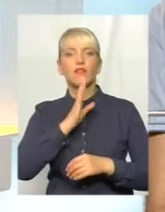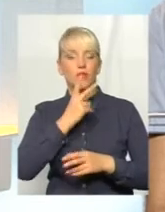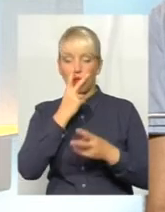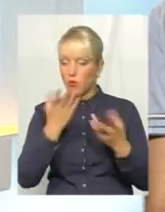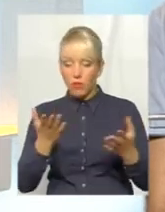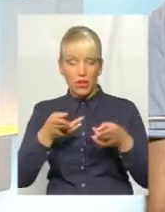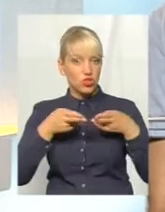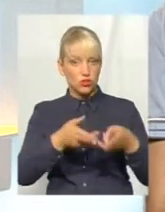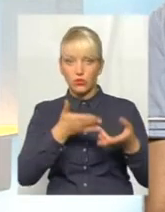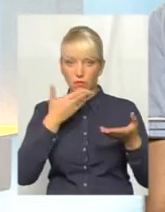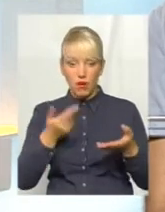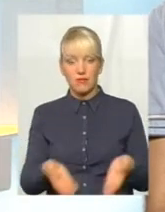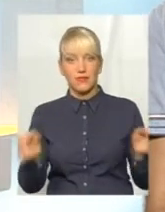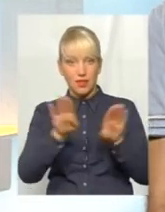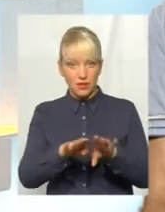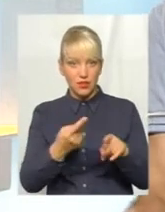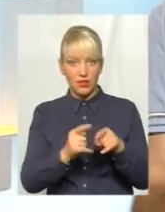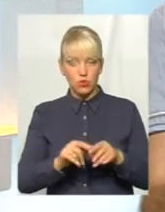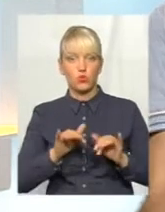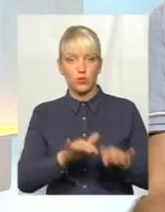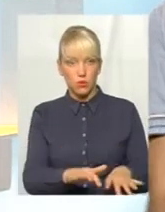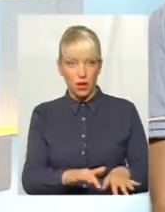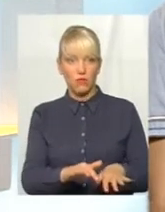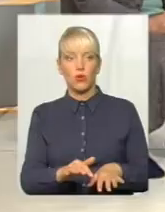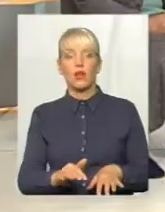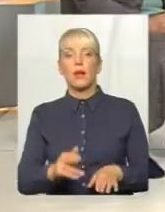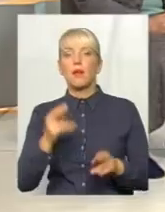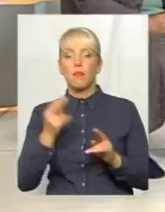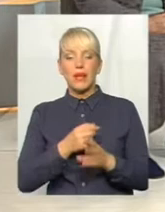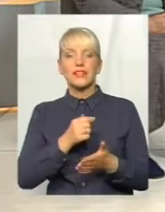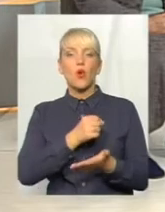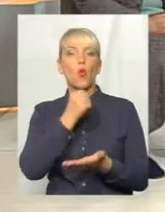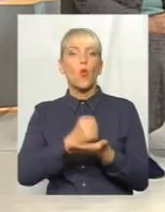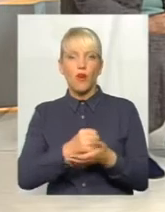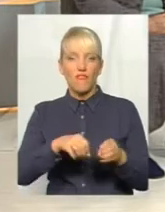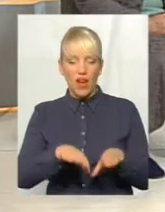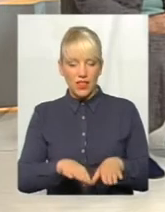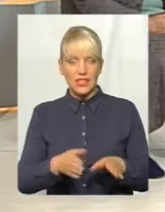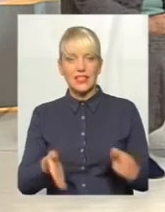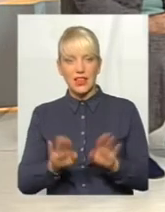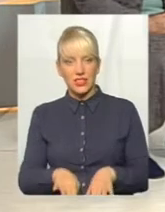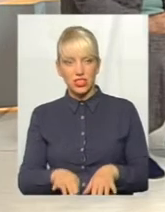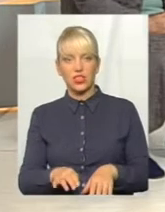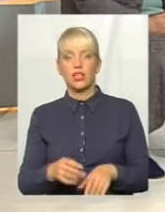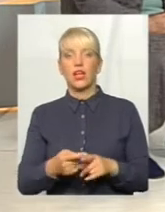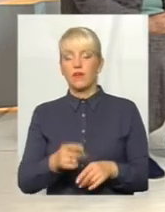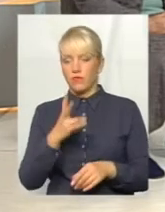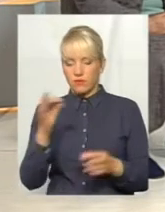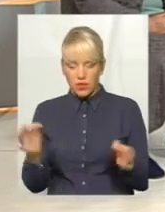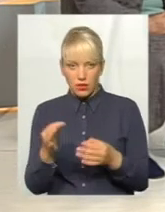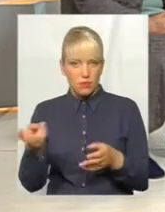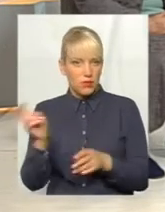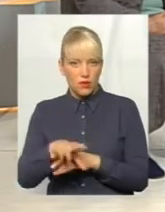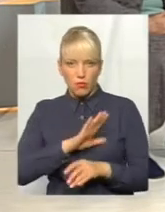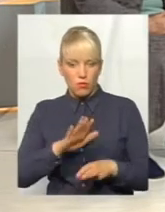ніякого складу злочину і закрила за відсотню всі складу злочину. Тобто, без ухвали залишила, бо не було ні представників банку, ніяких жодних документів не